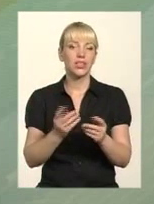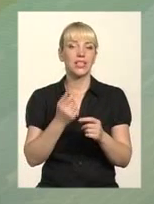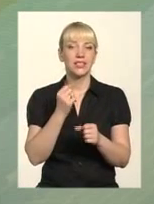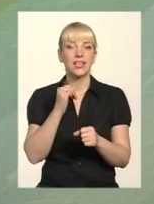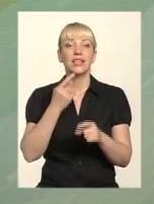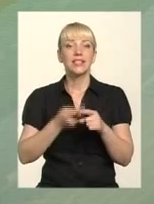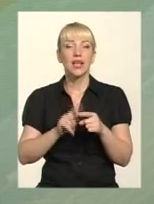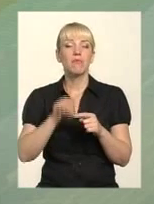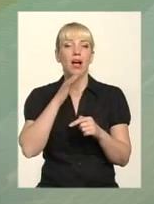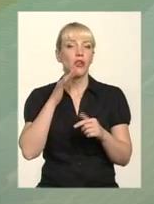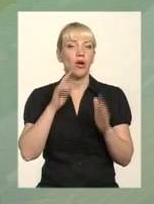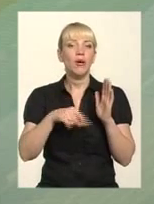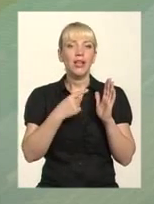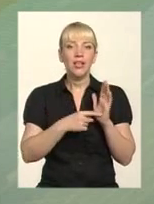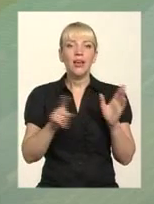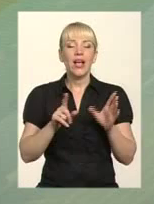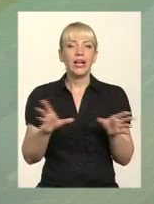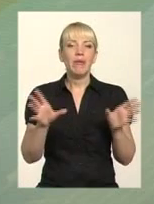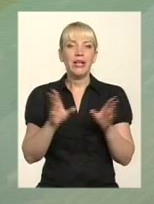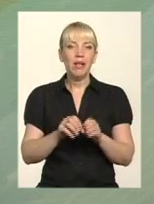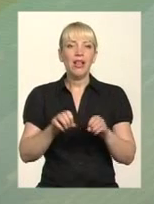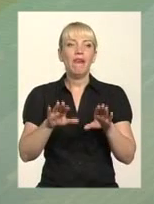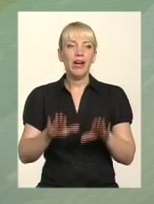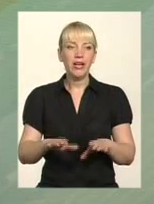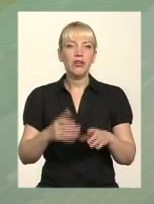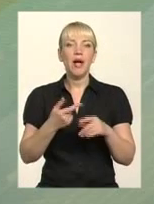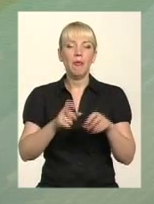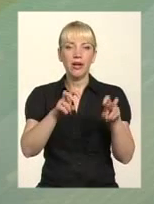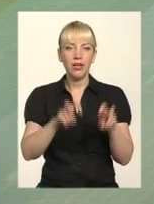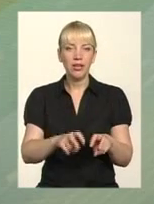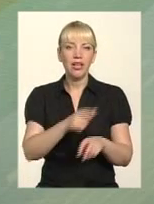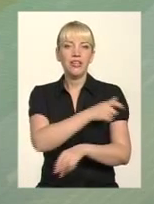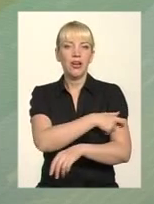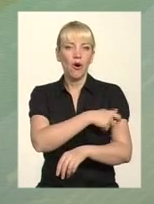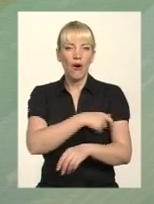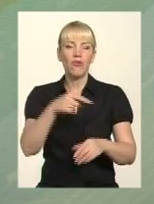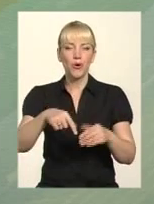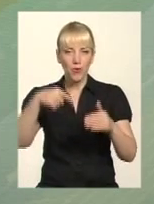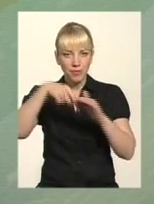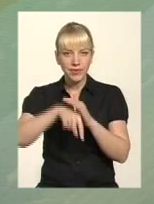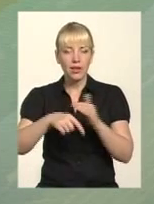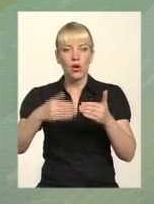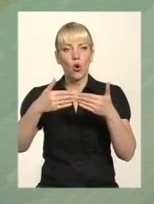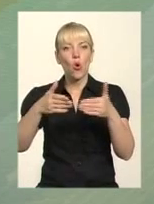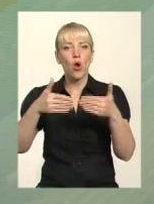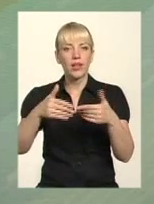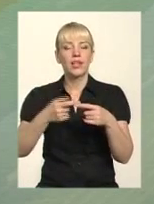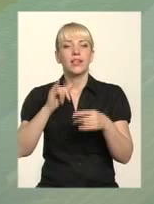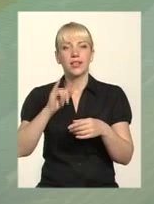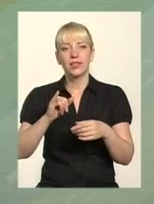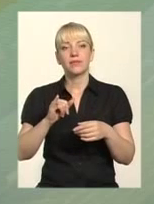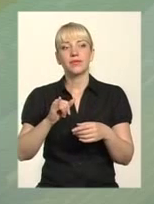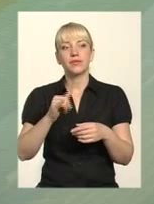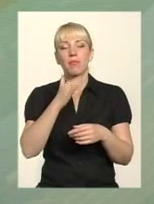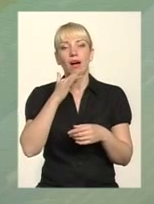які ми спільно вирішують. Ну, посадили, скажімо, чергового в нас сидять на вході, тому що є багато питань, от будинок вже ж